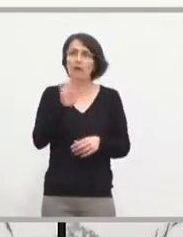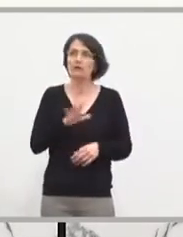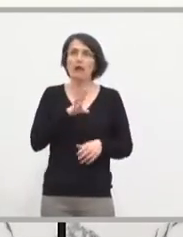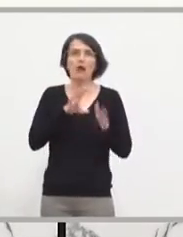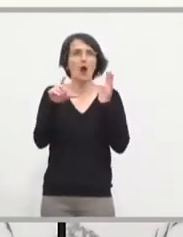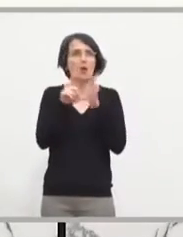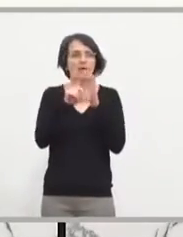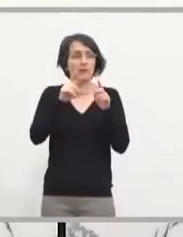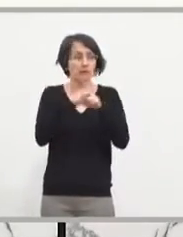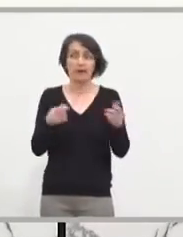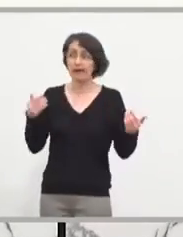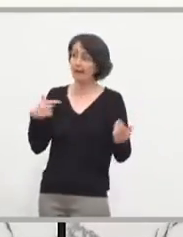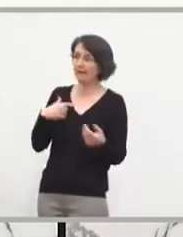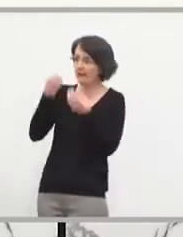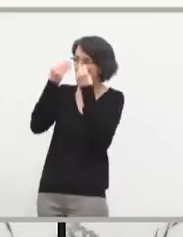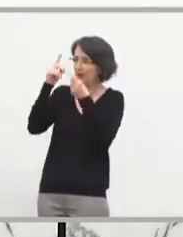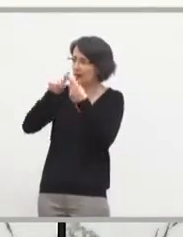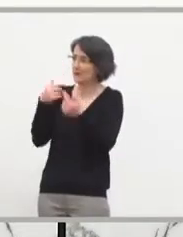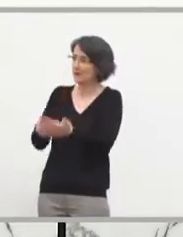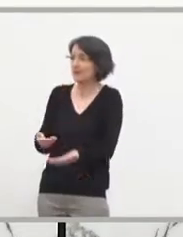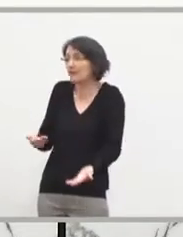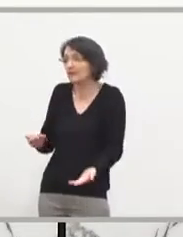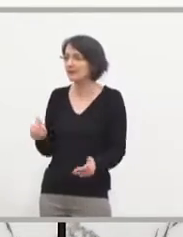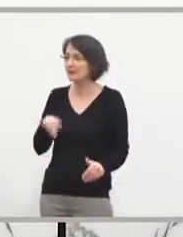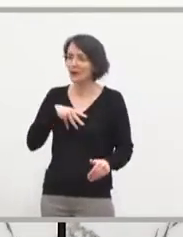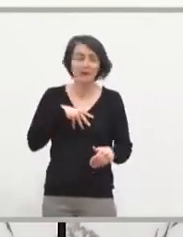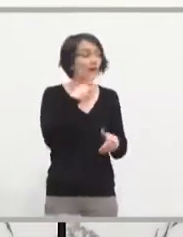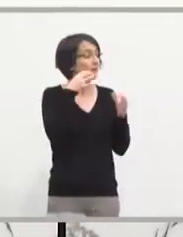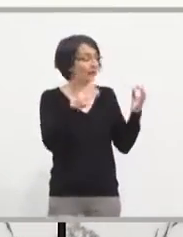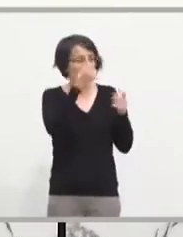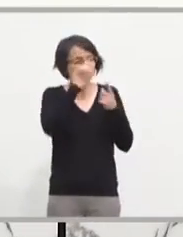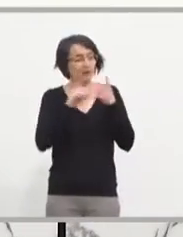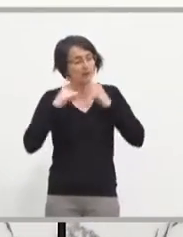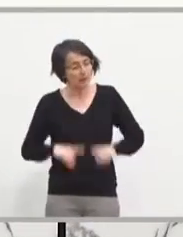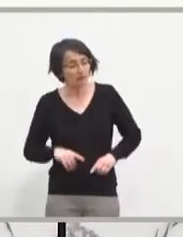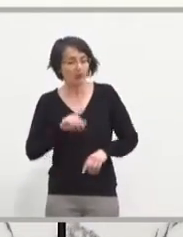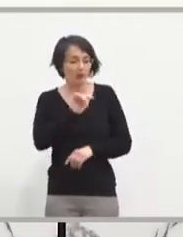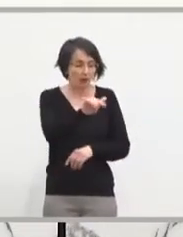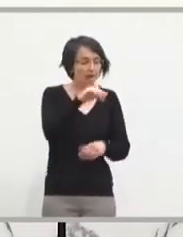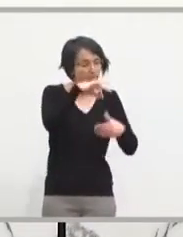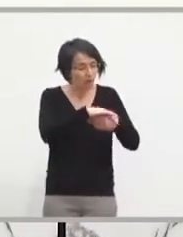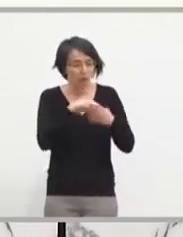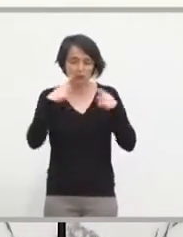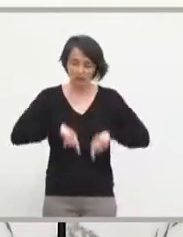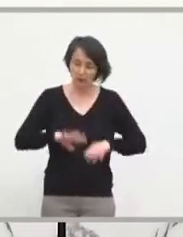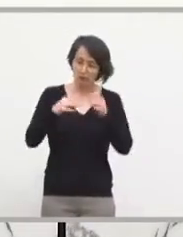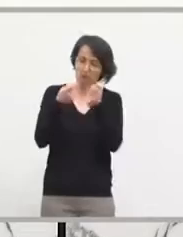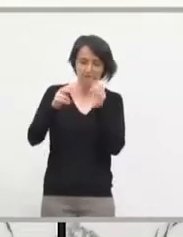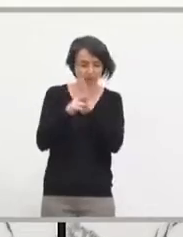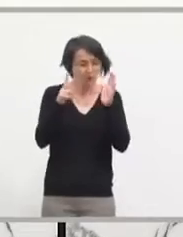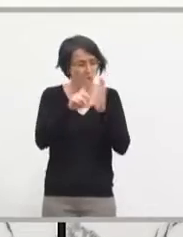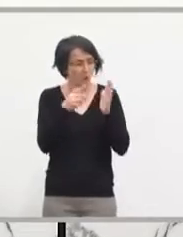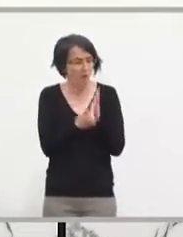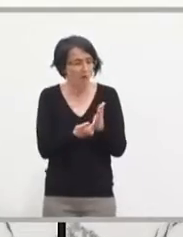pas à moi que vous allez... Moi, je respecte la loi. Il y a eu des lois, les députés l'ont voté, le gouvernement l'a validé, la